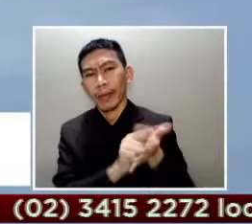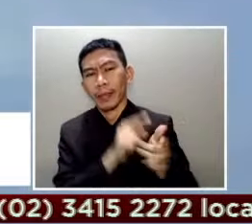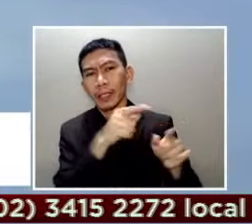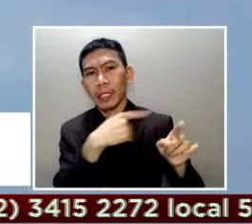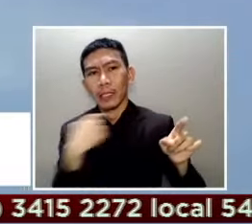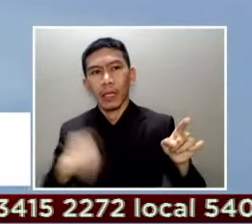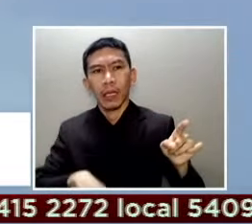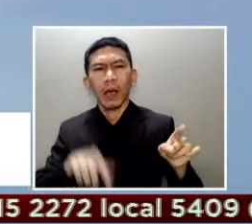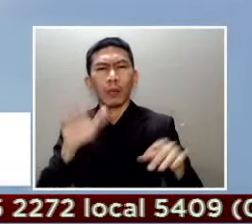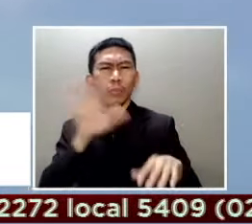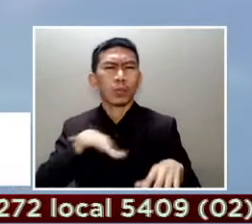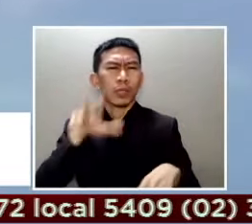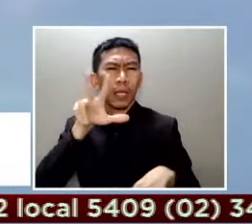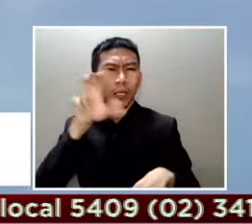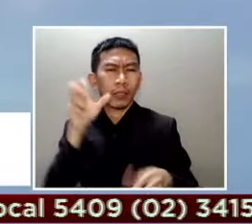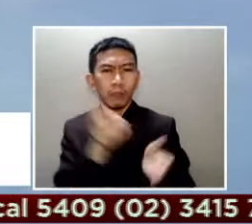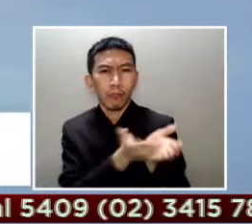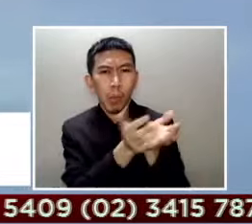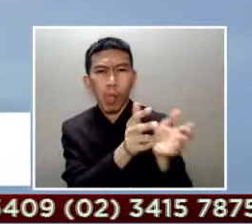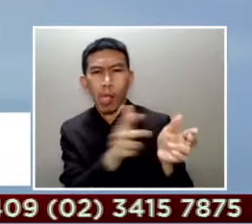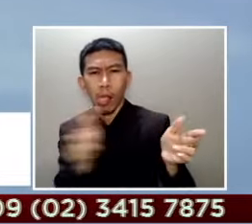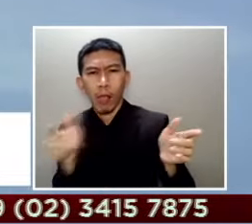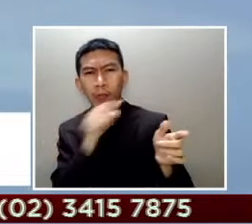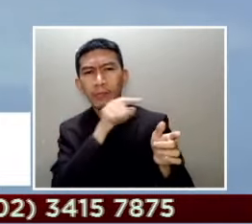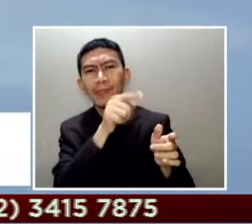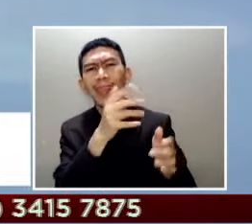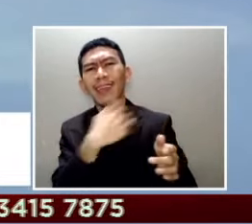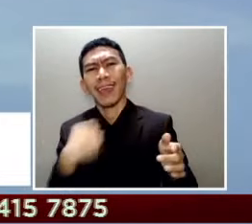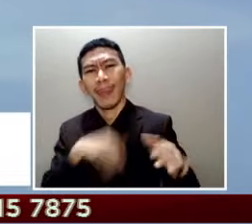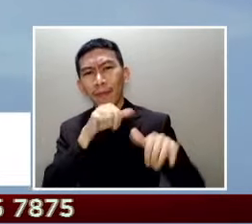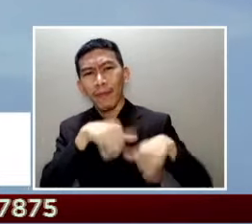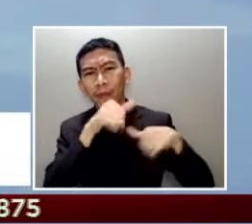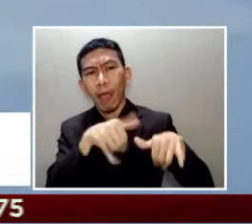China sa loob ng Exclusive Economic Zone o